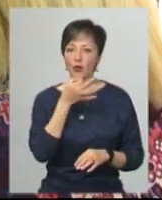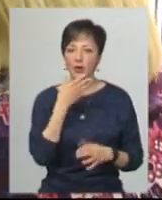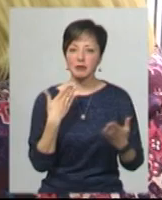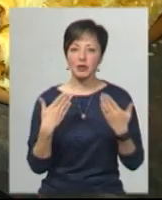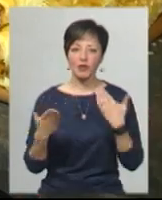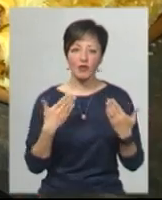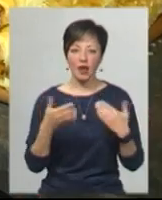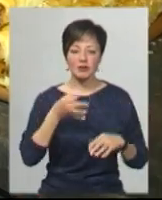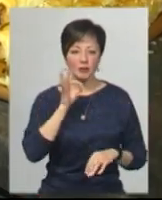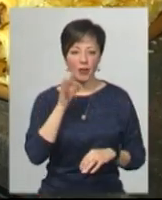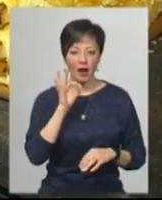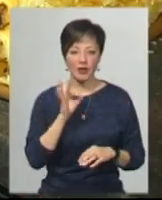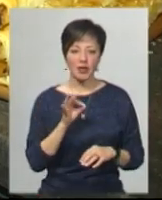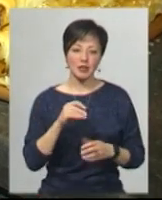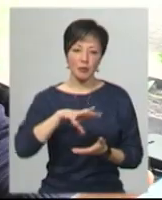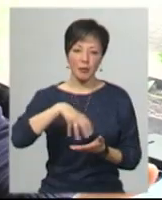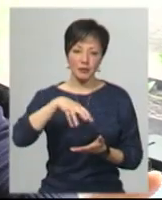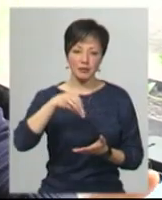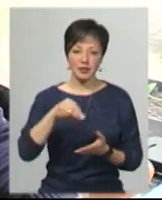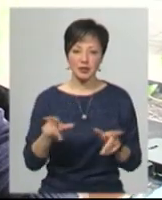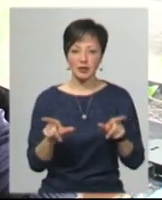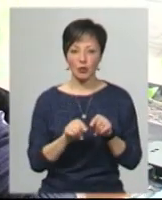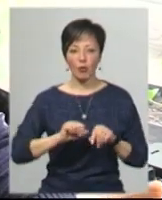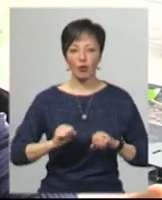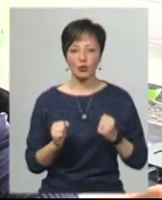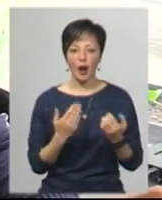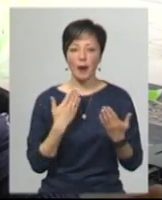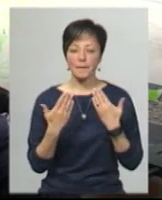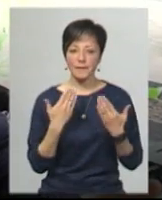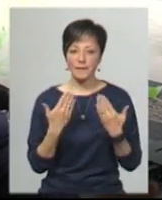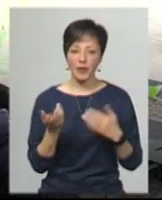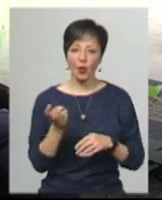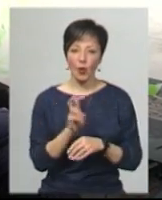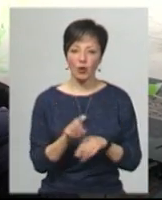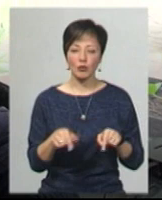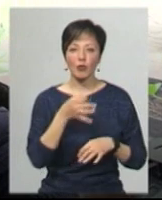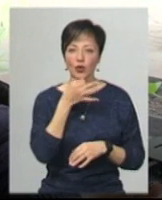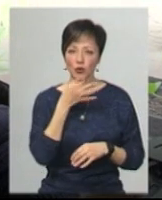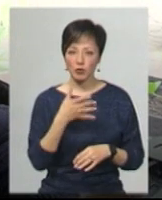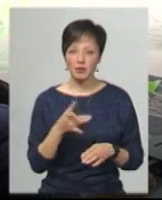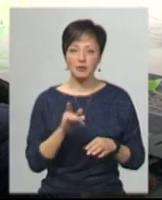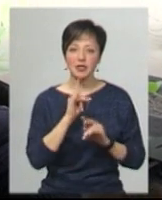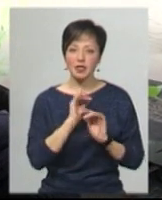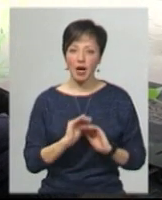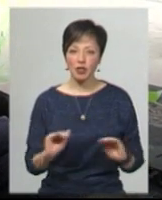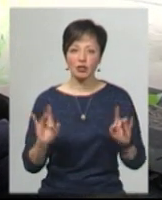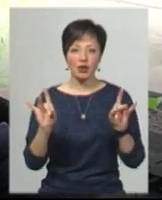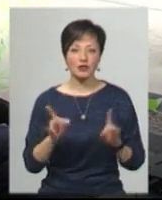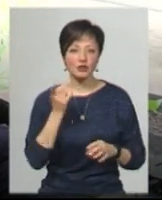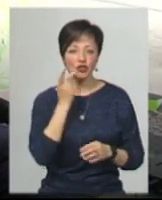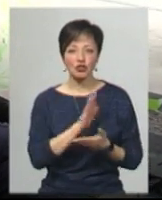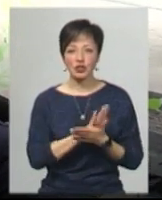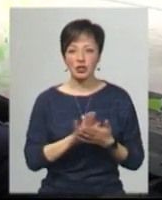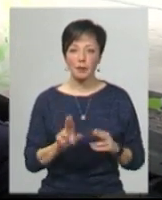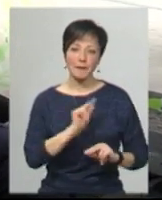спілкування за філіжанкою кави з тістечком з подругами. Приходимо, тут нам подобається, затишний кафе, завжди чисто,